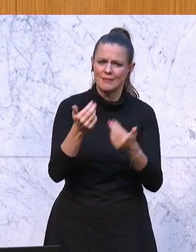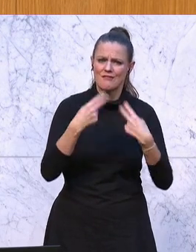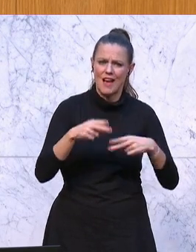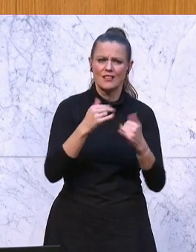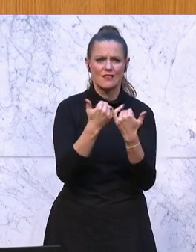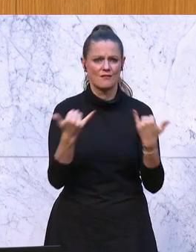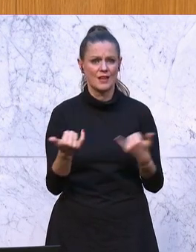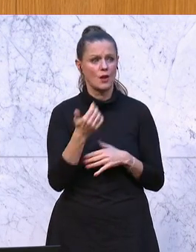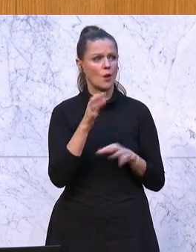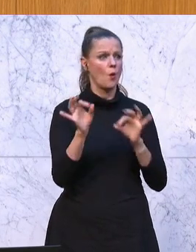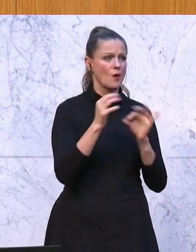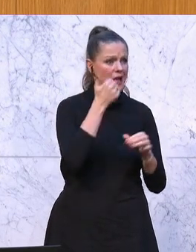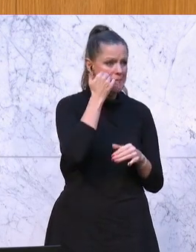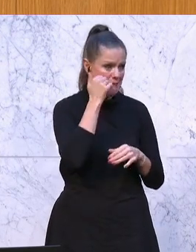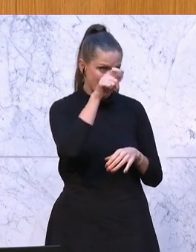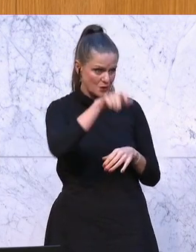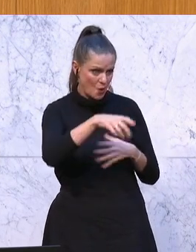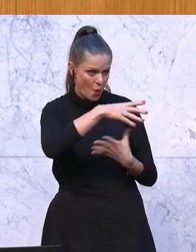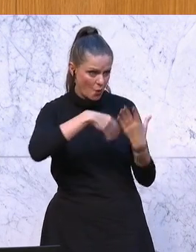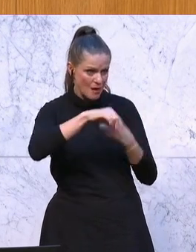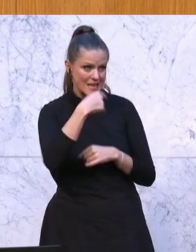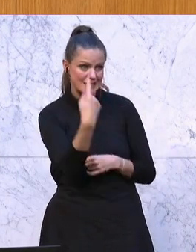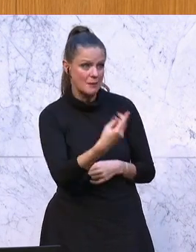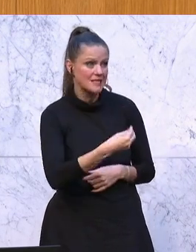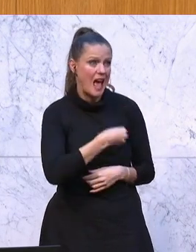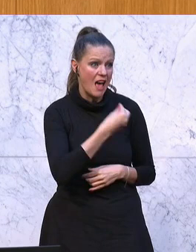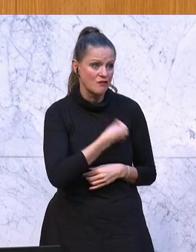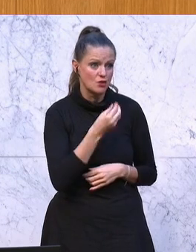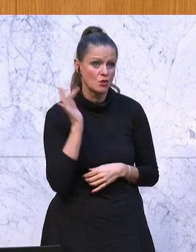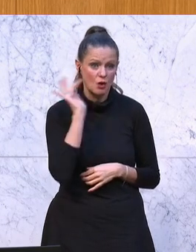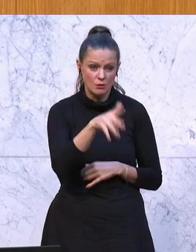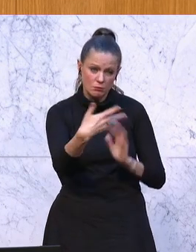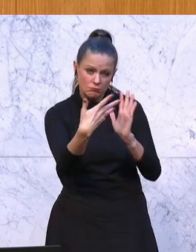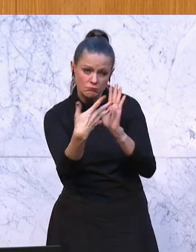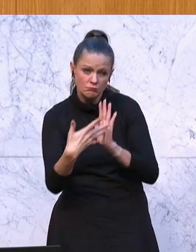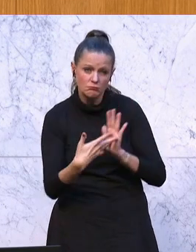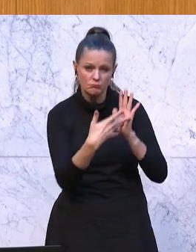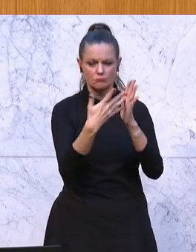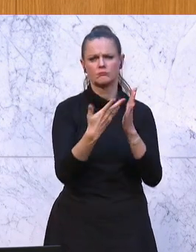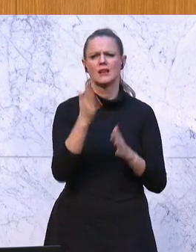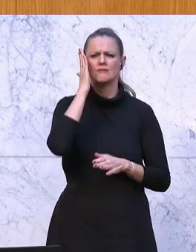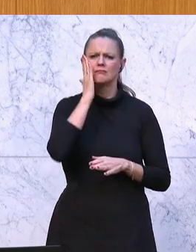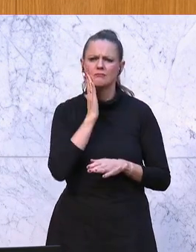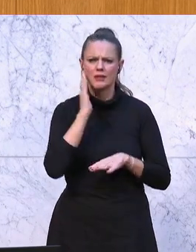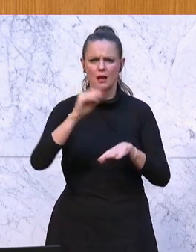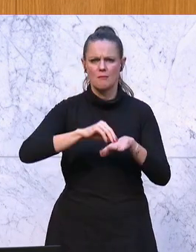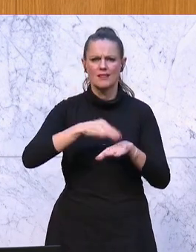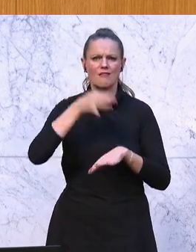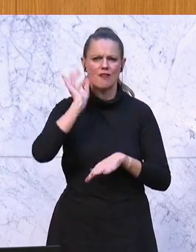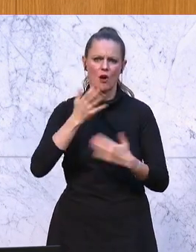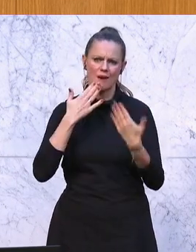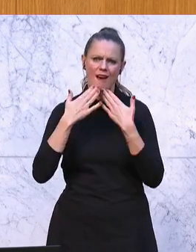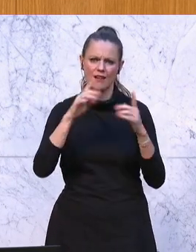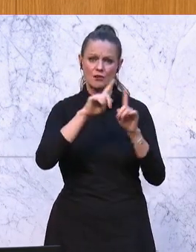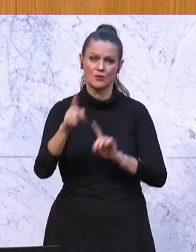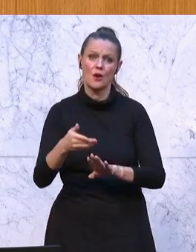sie mit einem Mann zum Beispiel umgehen sollen, der eifersüchtig ist, der sie kontrolliert. Melden Sie sich bitte bei den Frauenberatungsstellen.